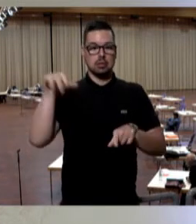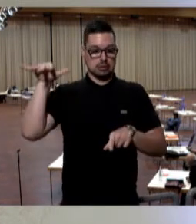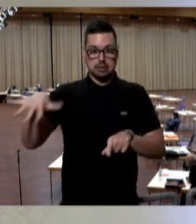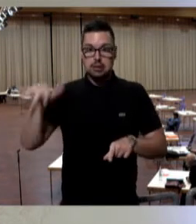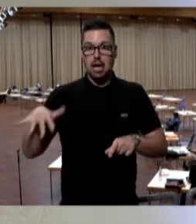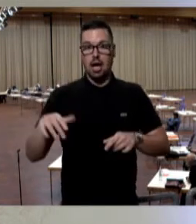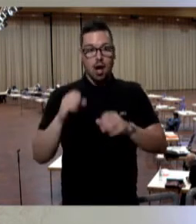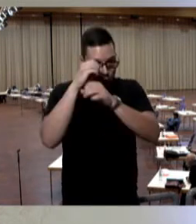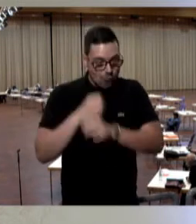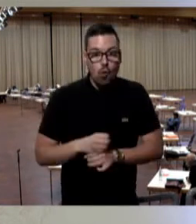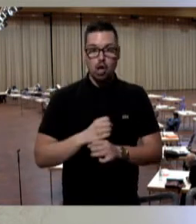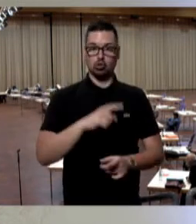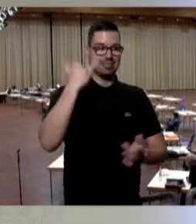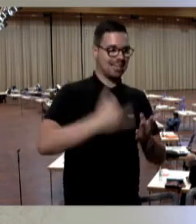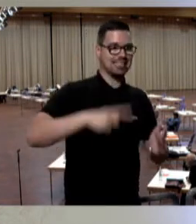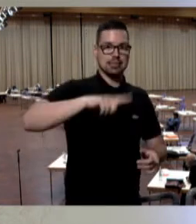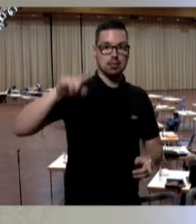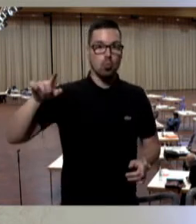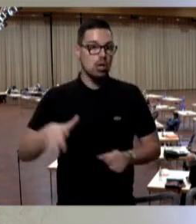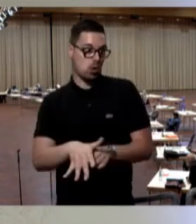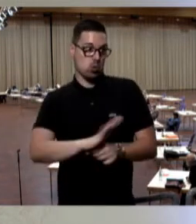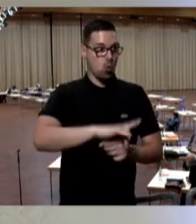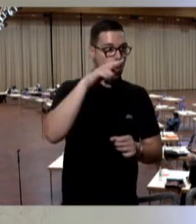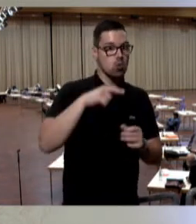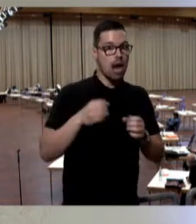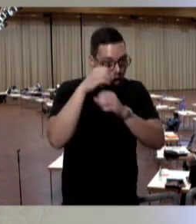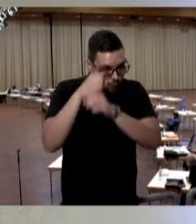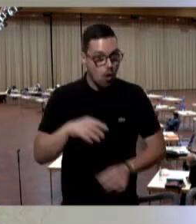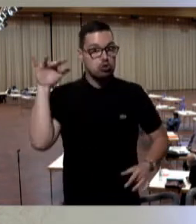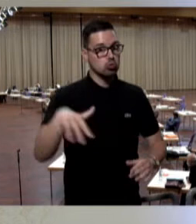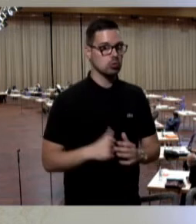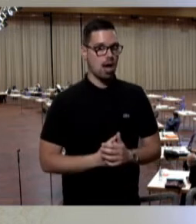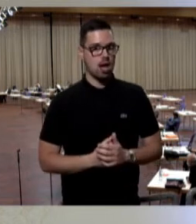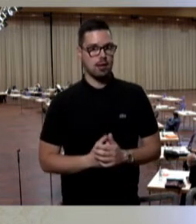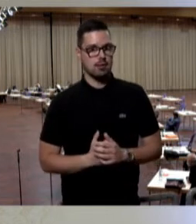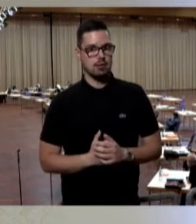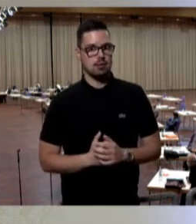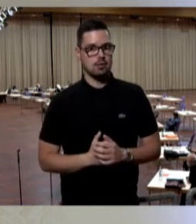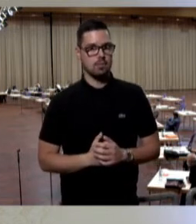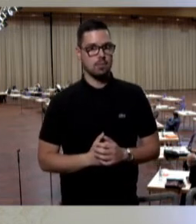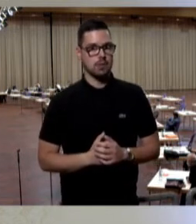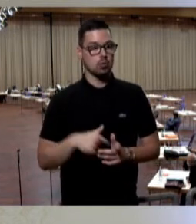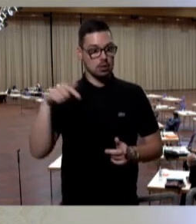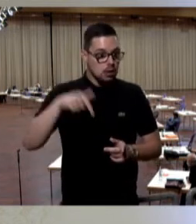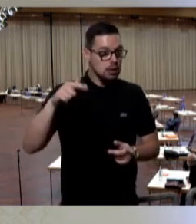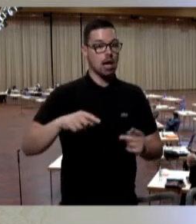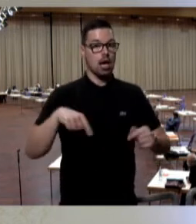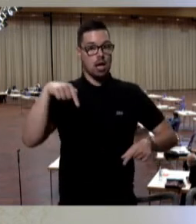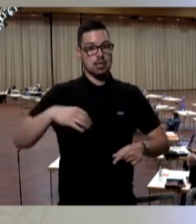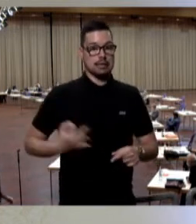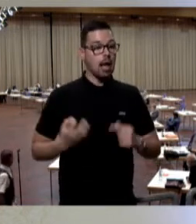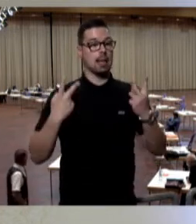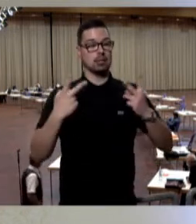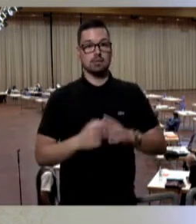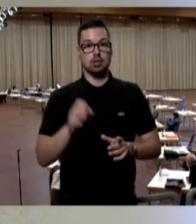Monaten auch im Hinblick auf Corona gelaufen ist, so können wir auch hier sagen, ist ein Leuchtturm vorhanden. Was